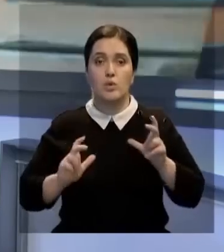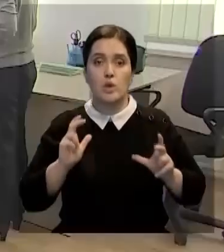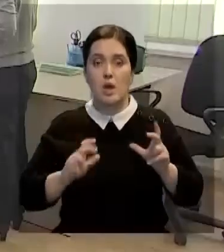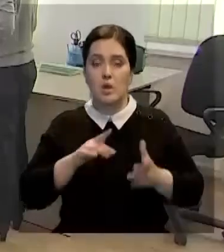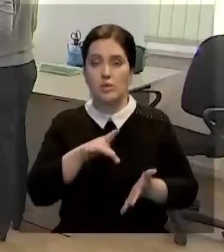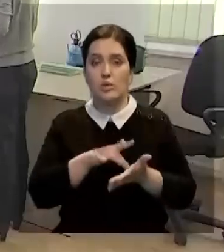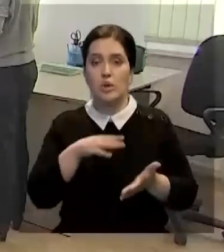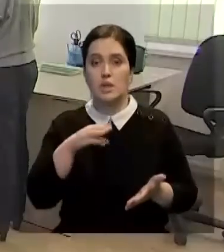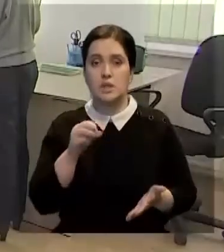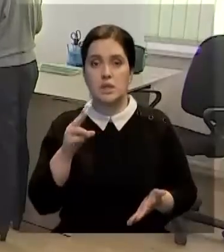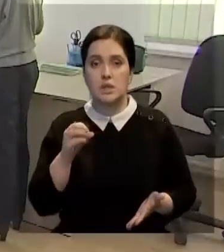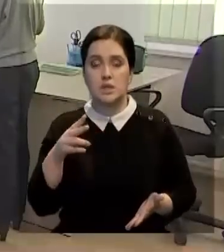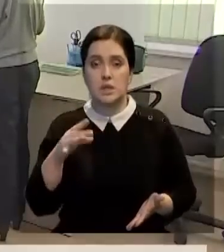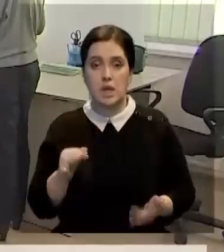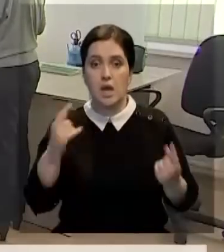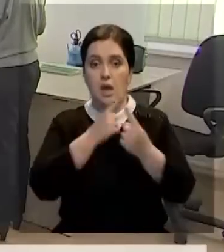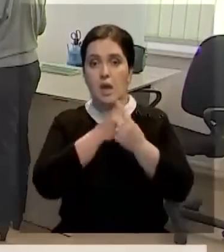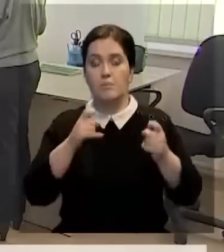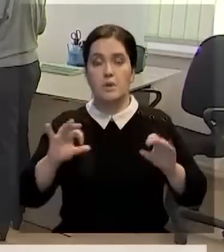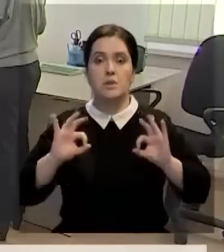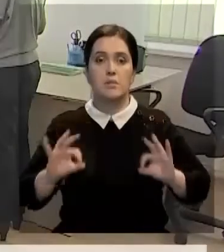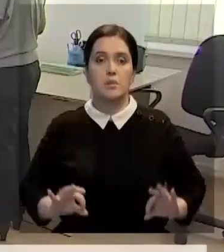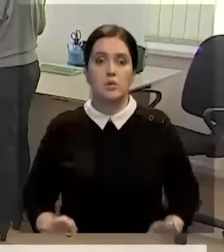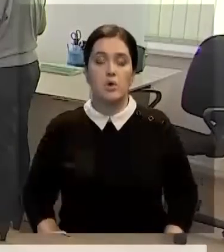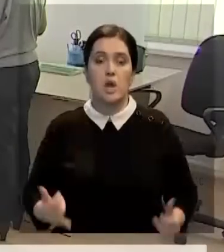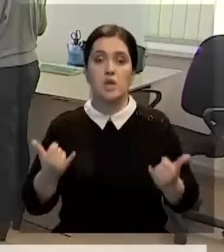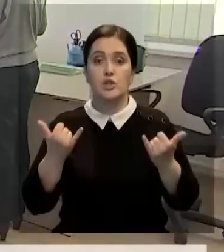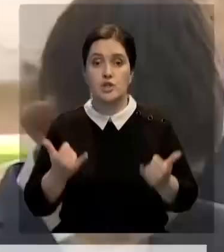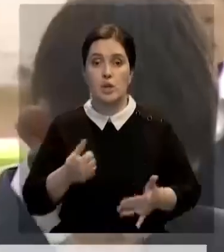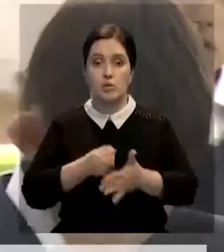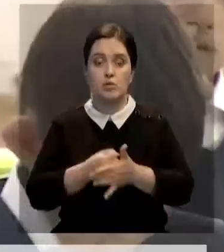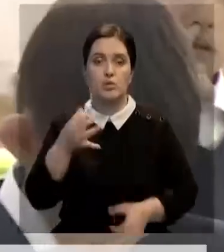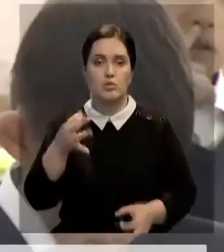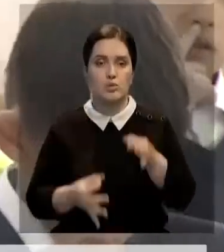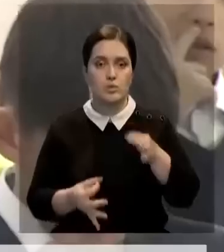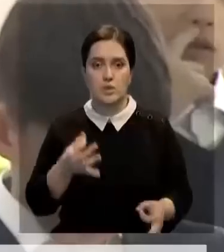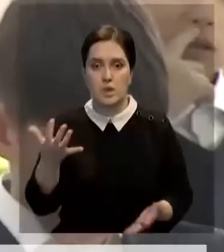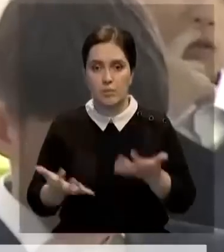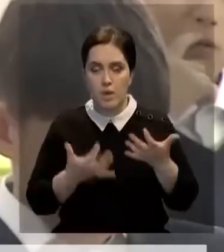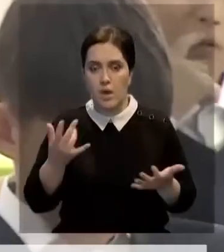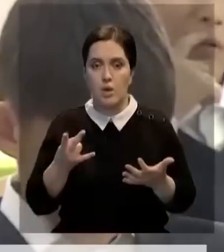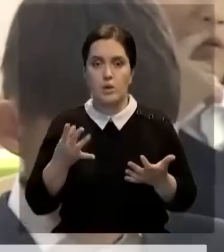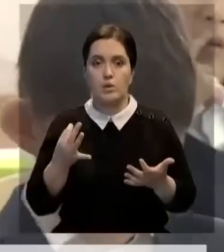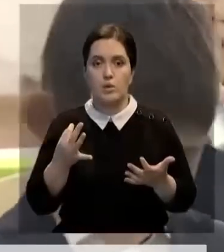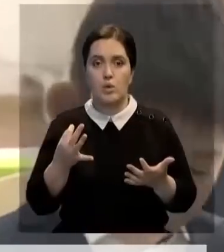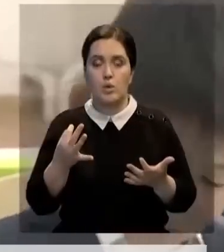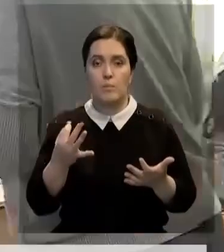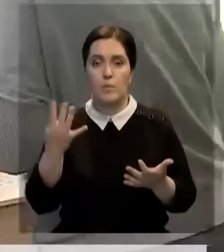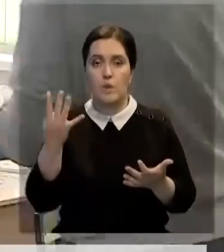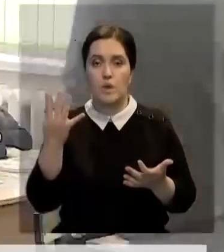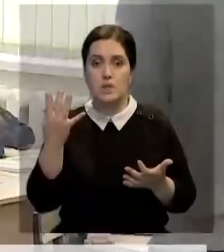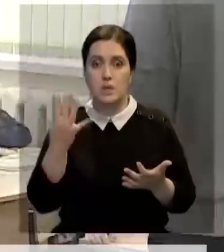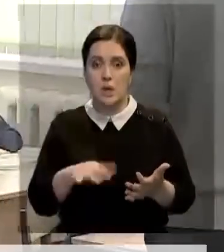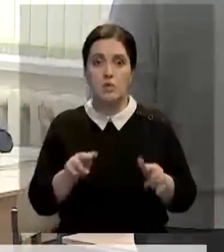четырех районах и городе Тикели. Об этом сообщили в прокуратуре региона. Сейчас проводится досудебное расследование. Но